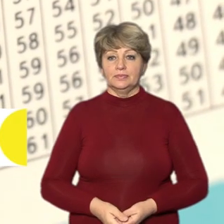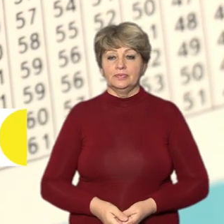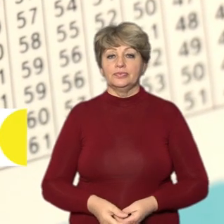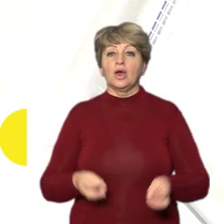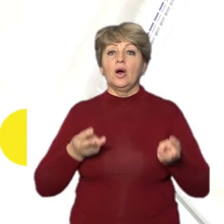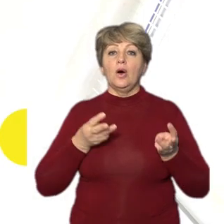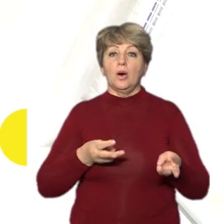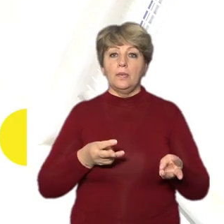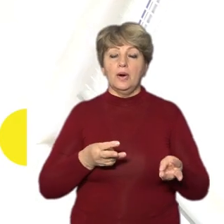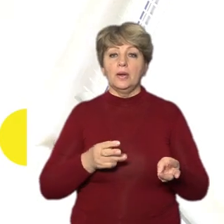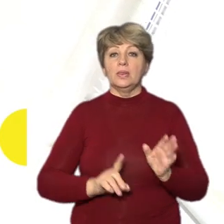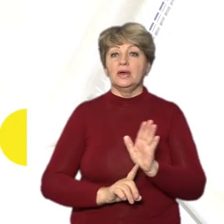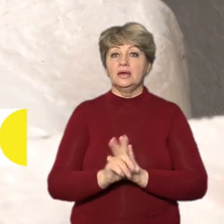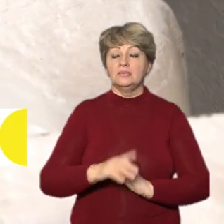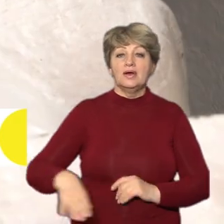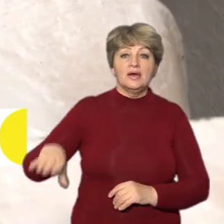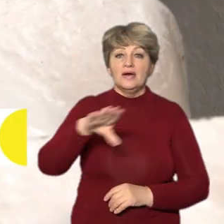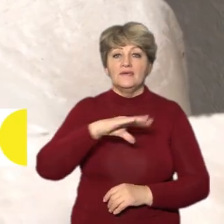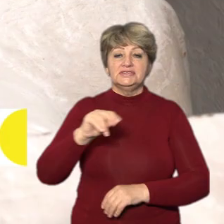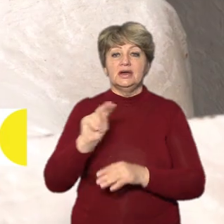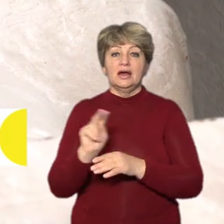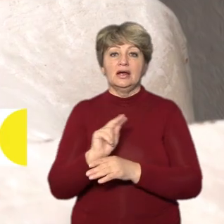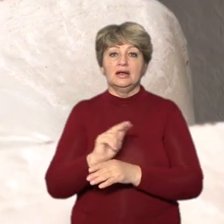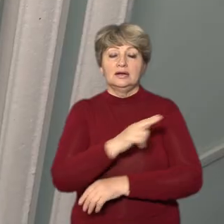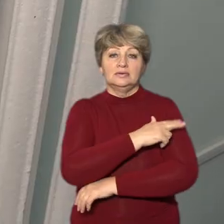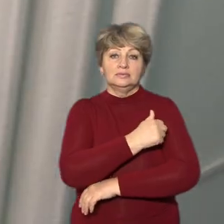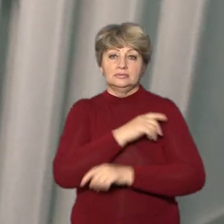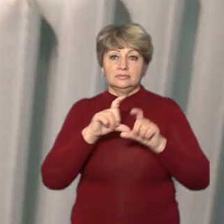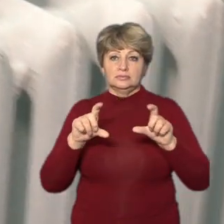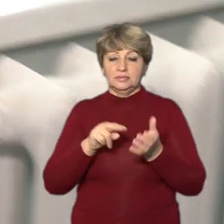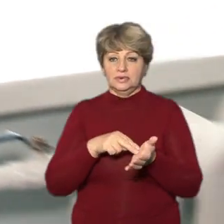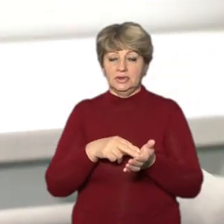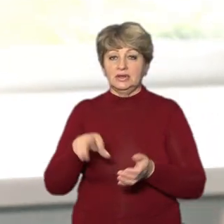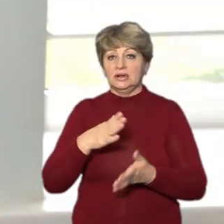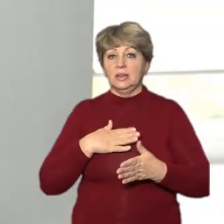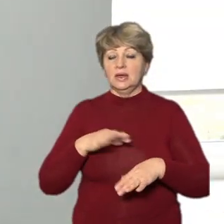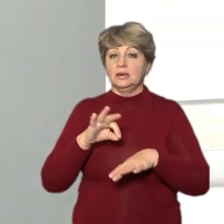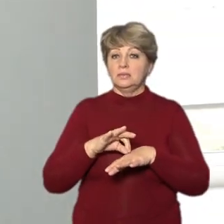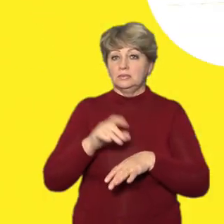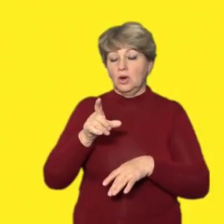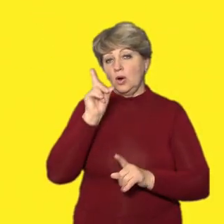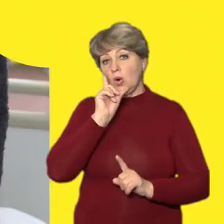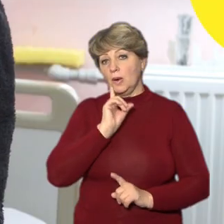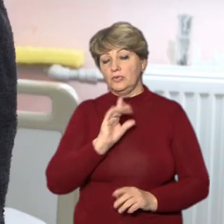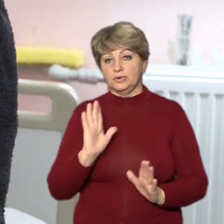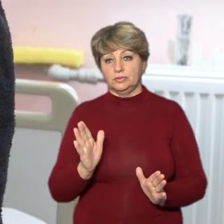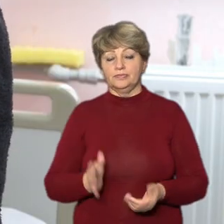Опалювальний сезон розпочався у всіх стаціонарних лікувальних закладах Черкас. Для наших пацієнтів це буде комфортніше.